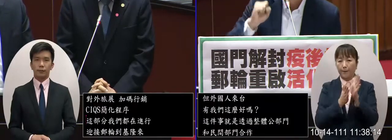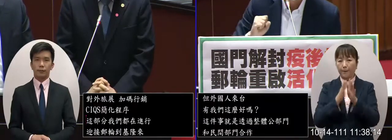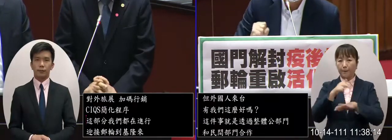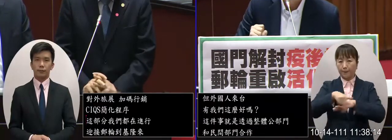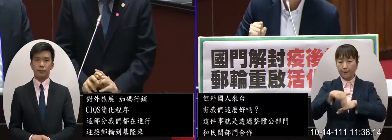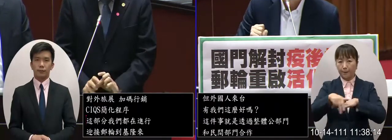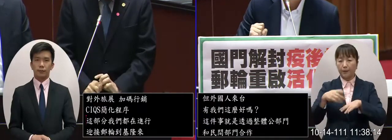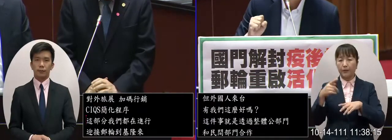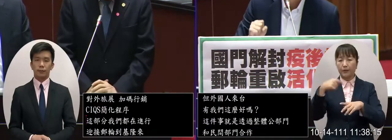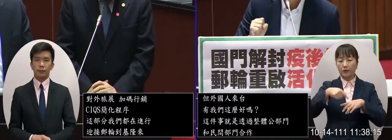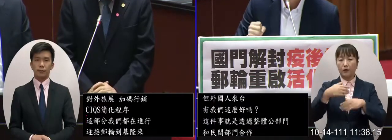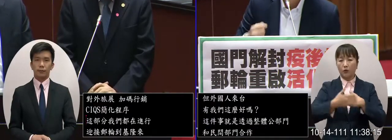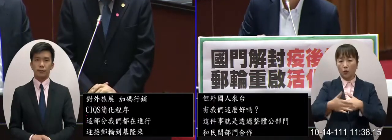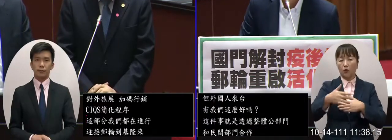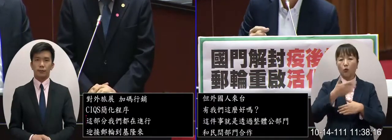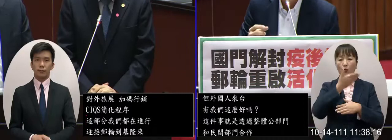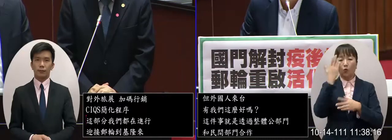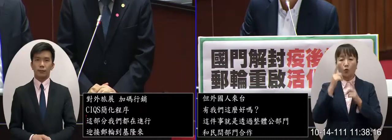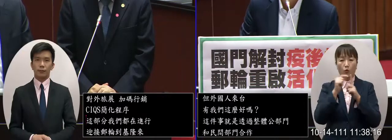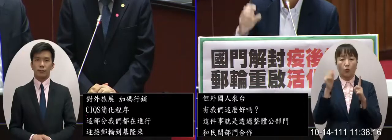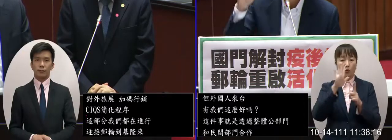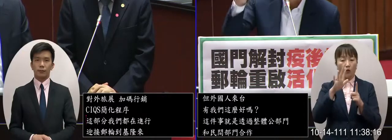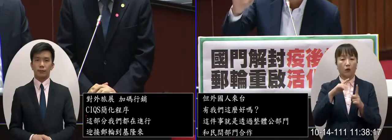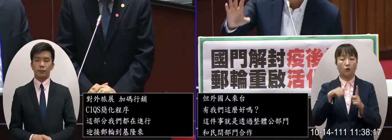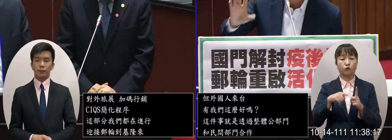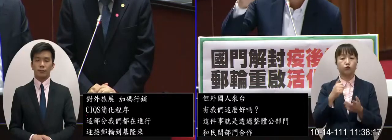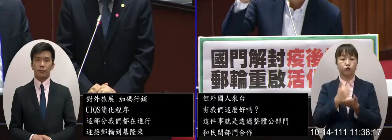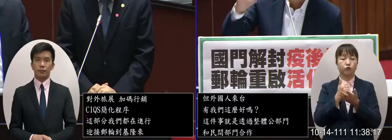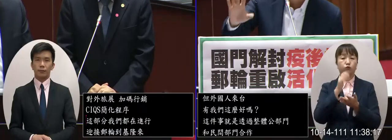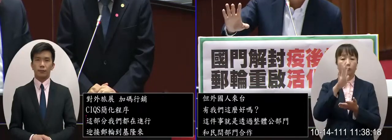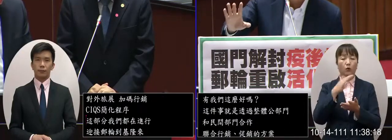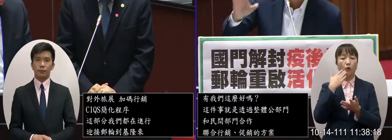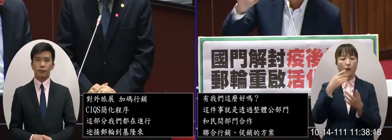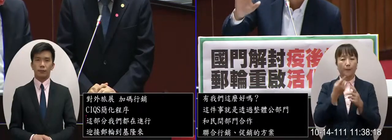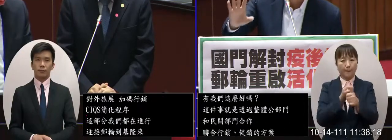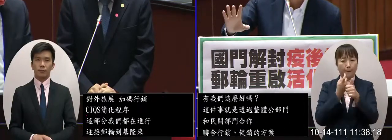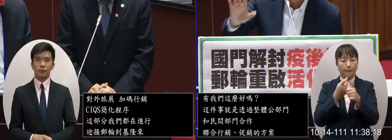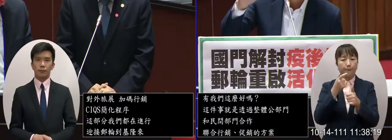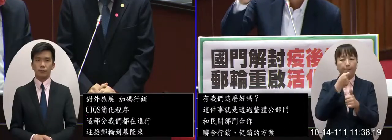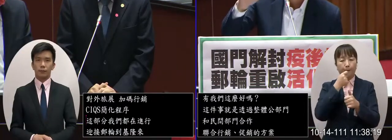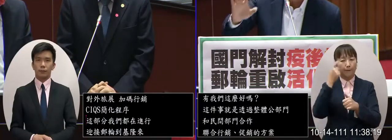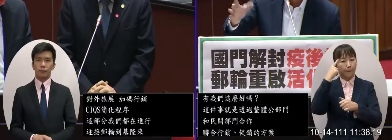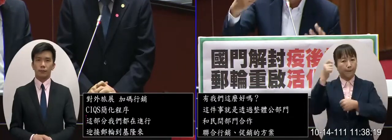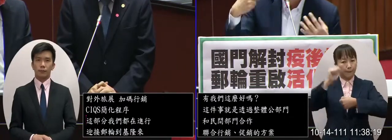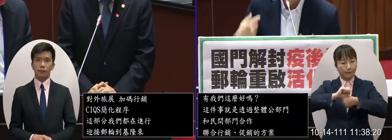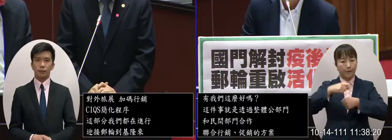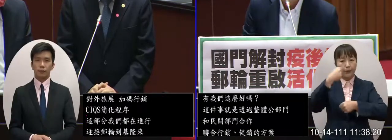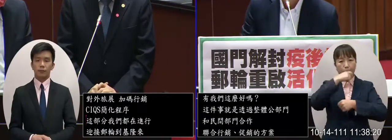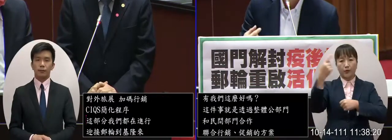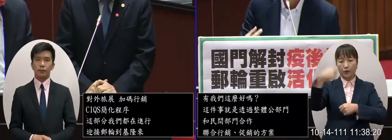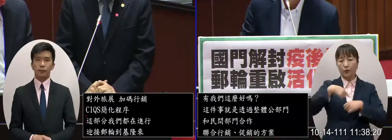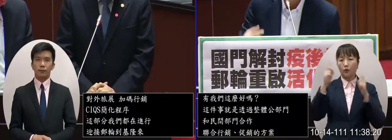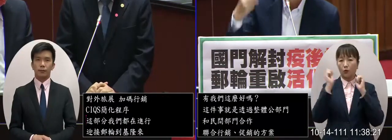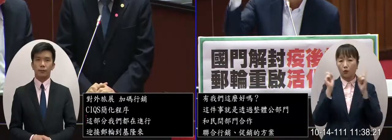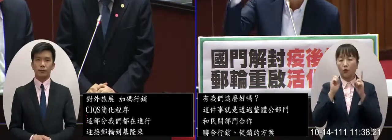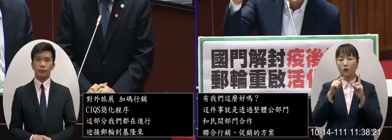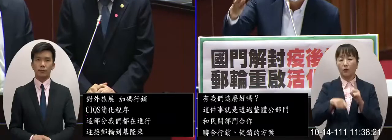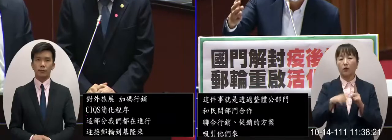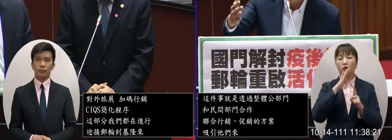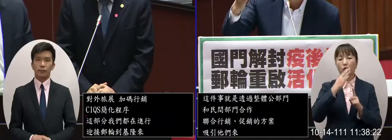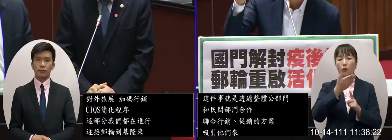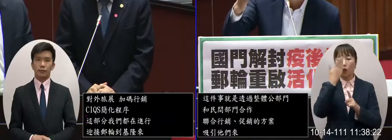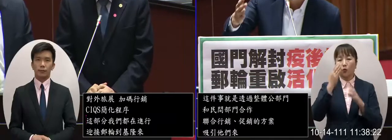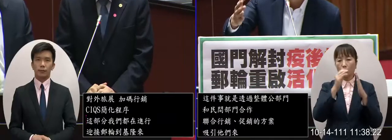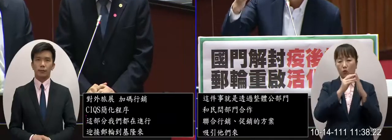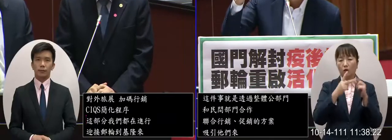台灣的行程的話其實對我們來講就是成功的但是如何讓國外的旅行社願意安排來台灣的行程這就是我們的